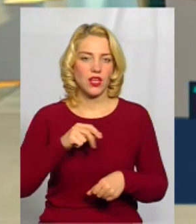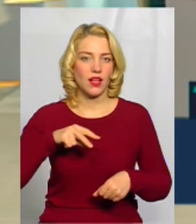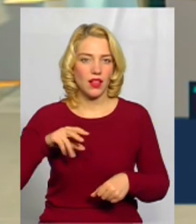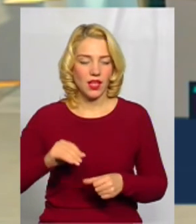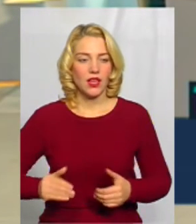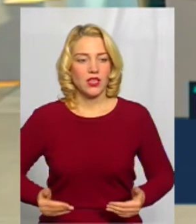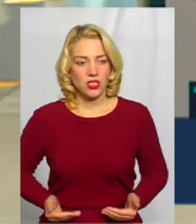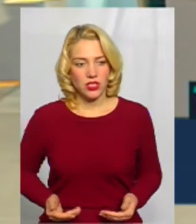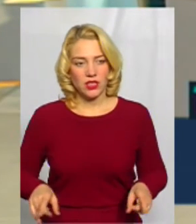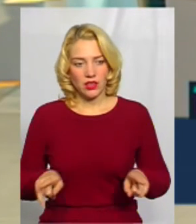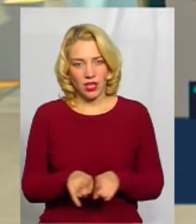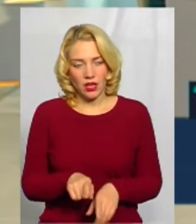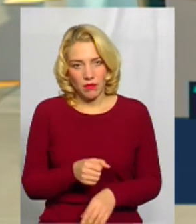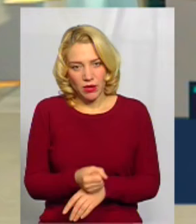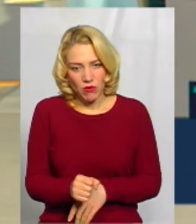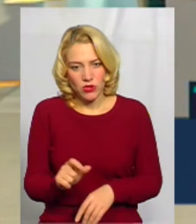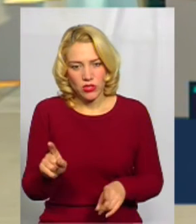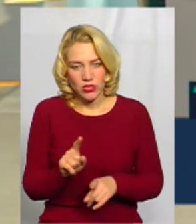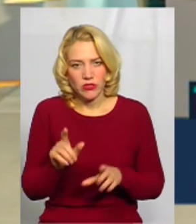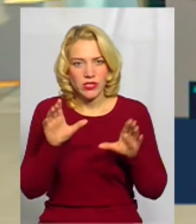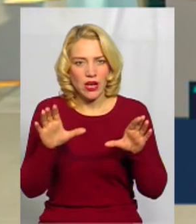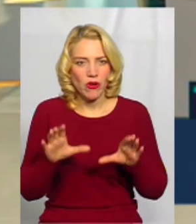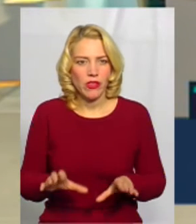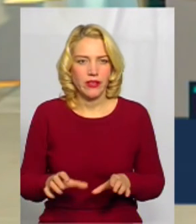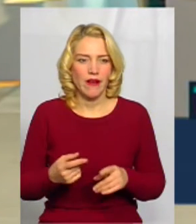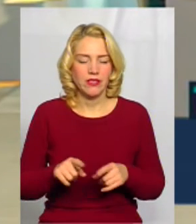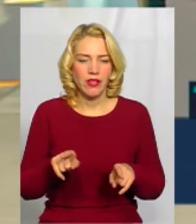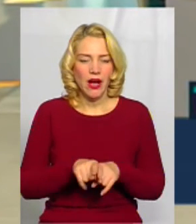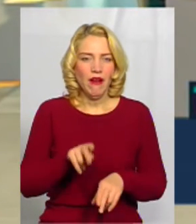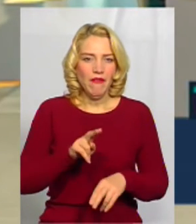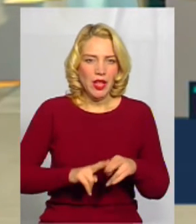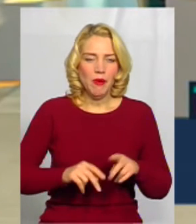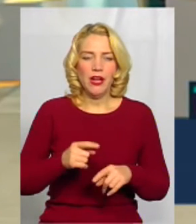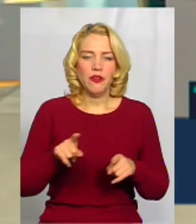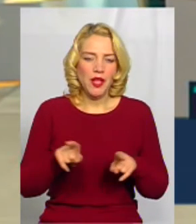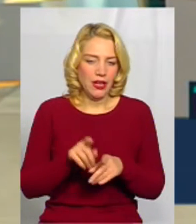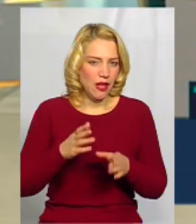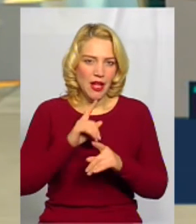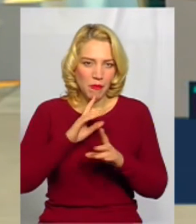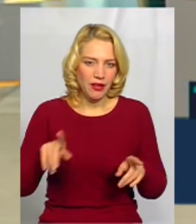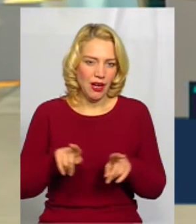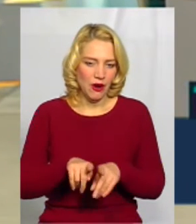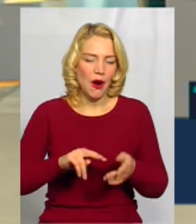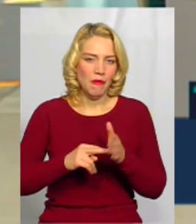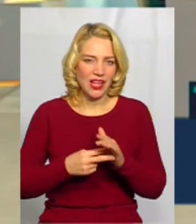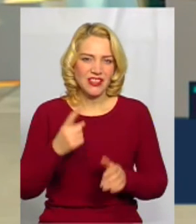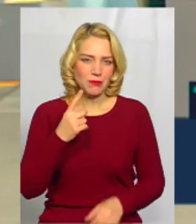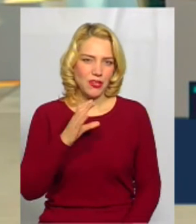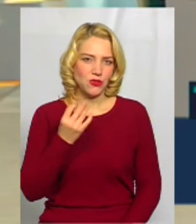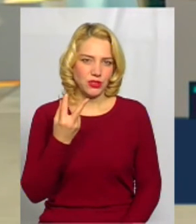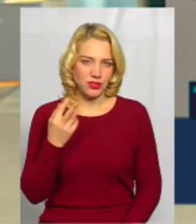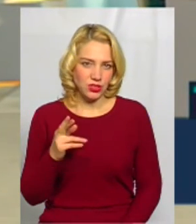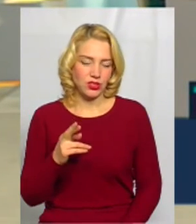але життя так примушує, що і законодавство державне вибудовано, що якщо не буде цього плану, то з 1 січня